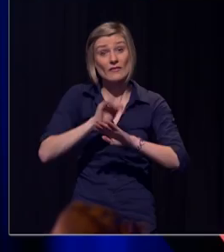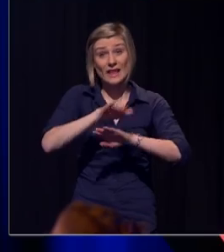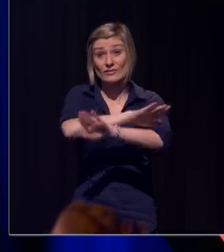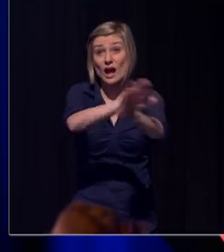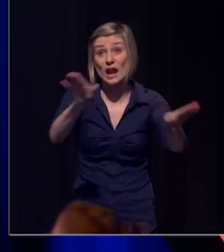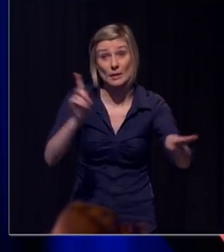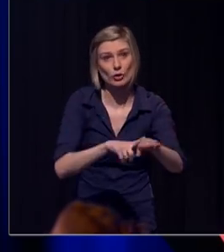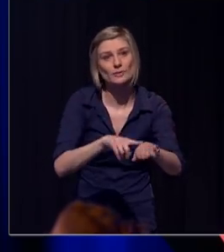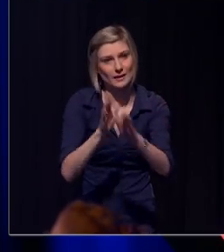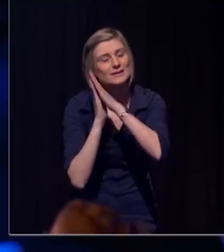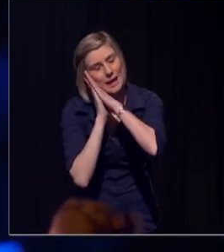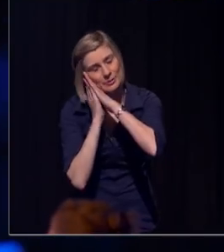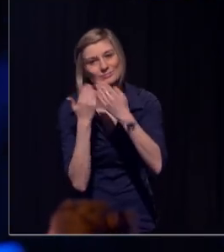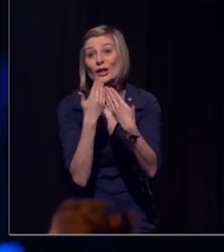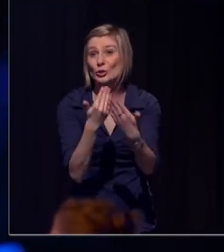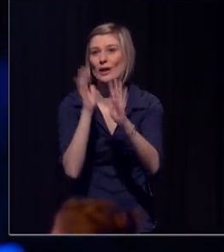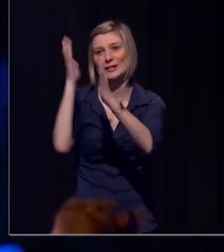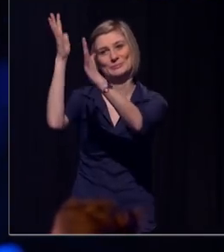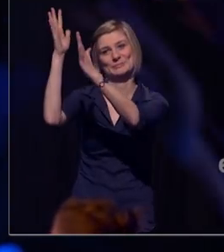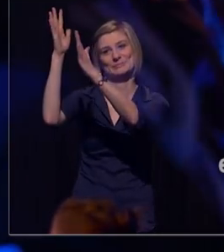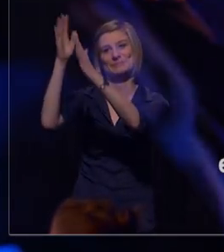bed. Dank je wel. ***